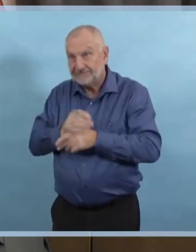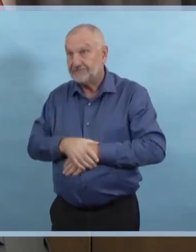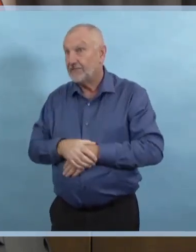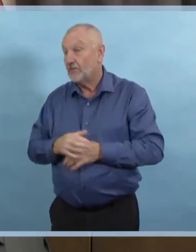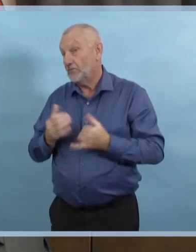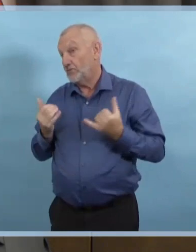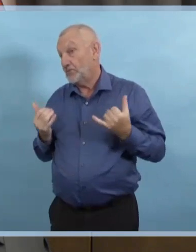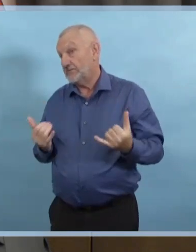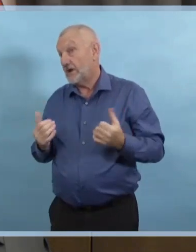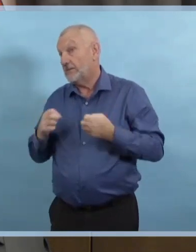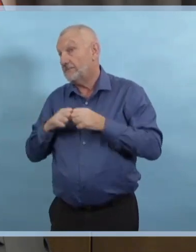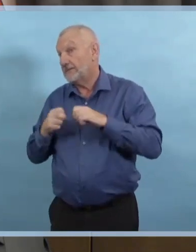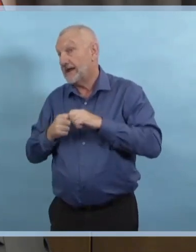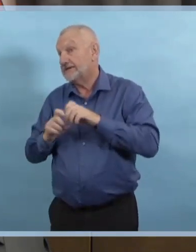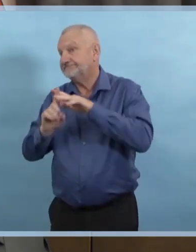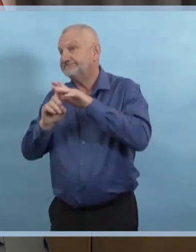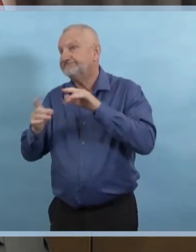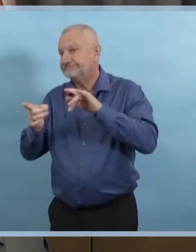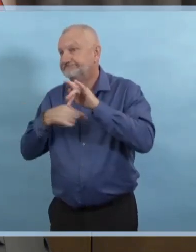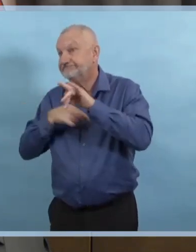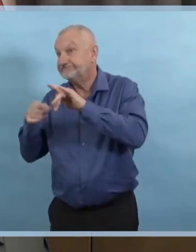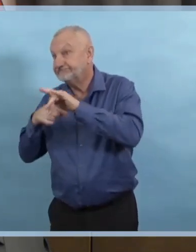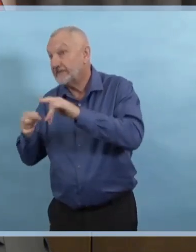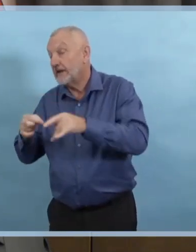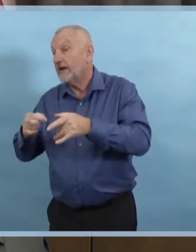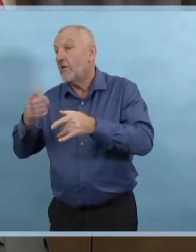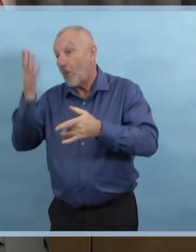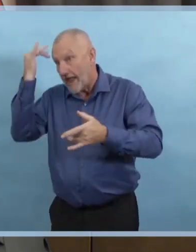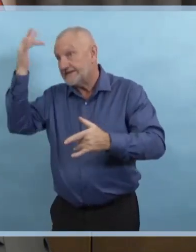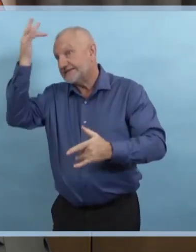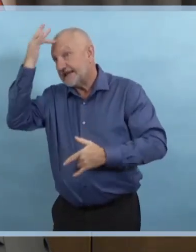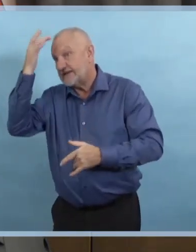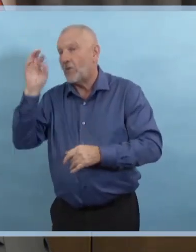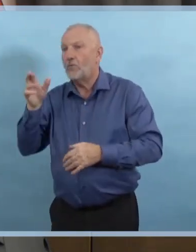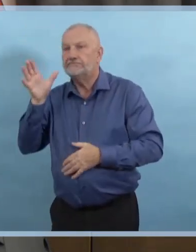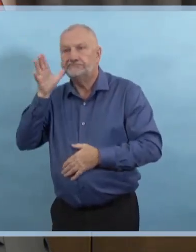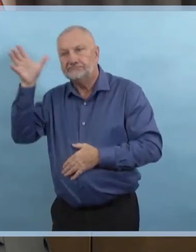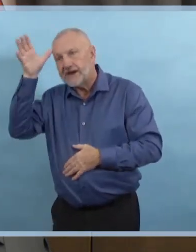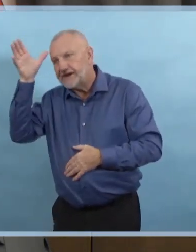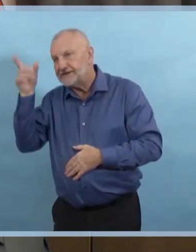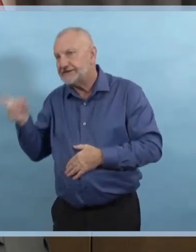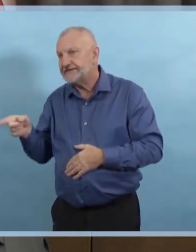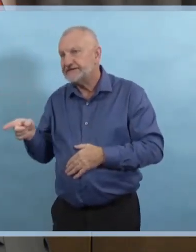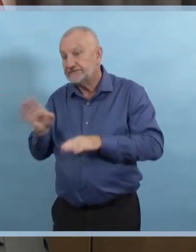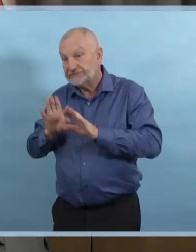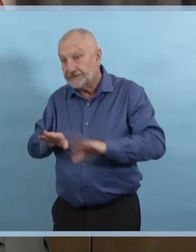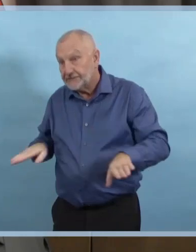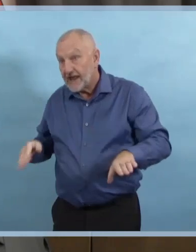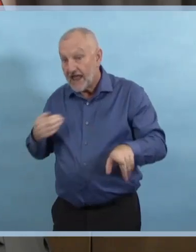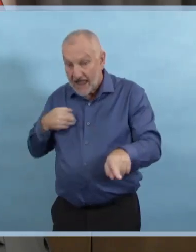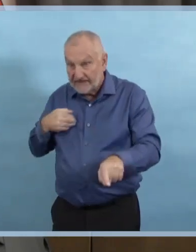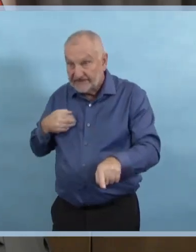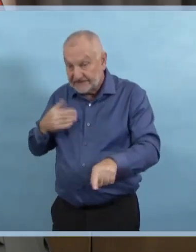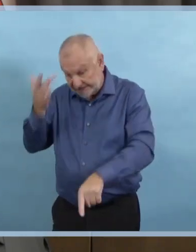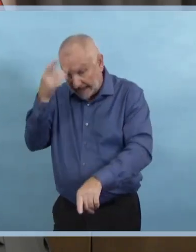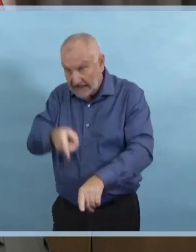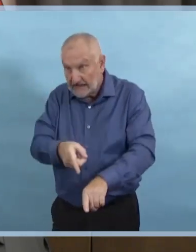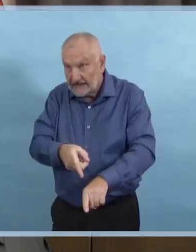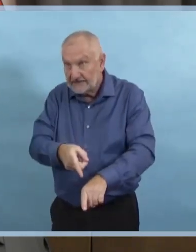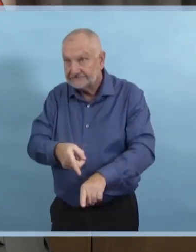qui ont des enfants malades. Et donc, cela a des répercussions. Nous nous attendions à ces répercussions,